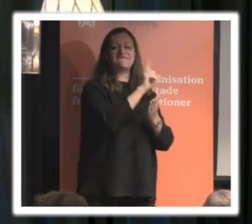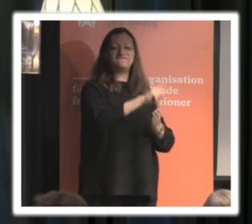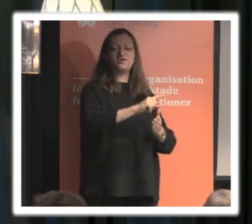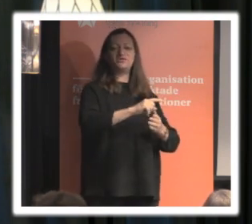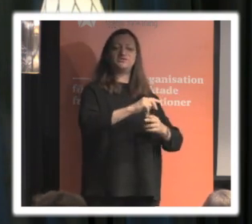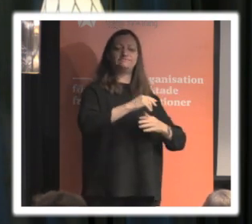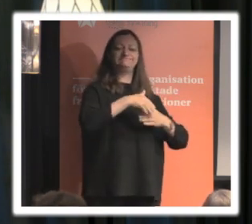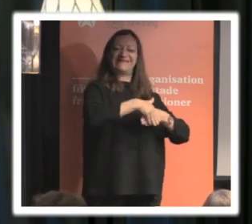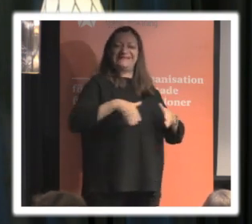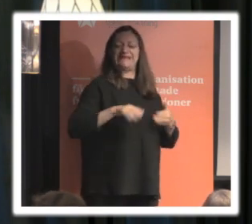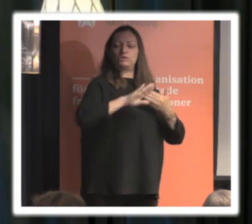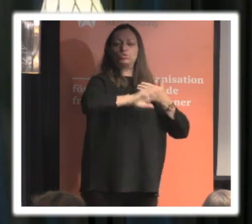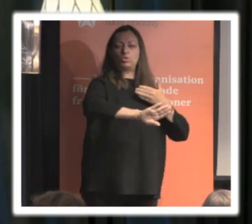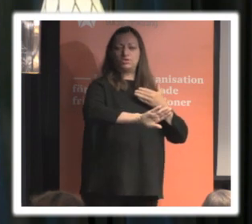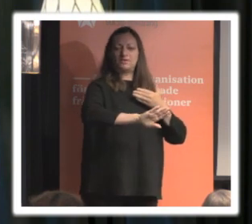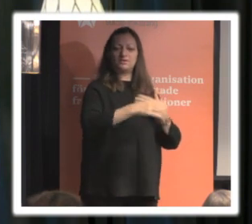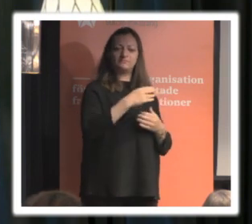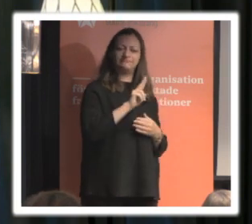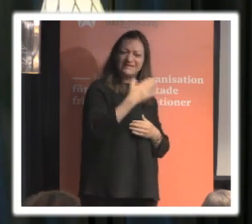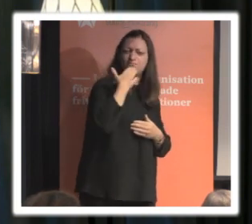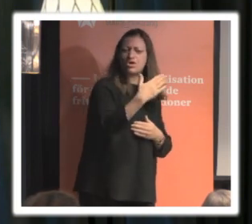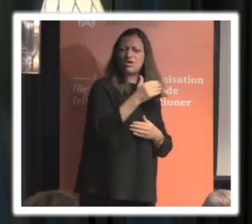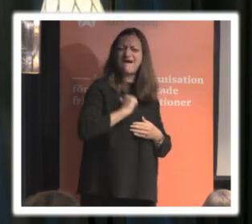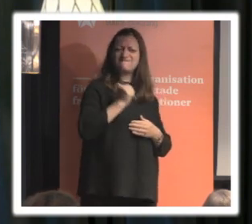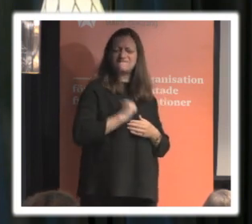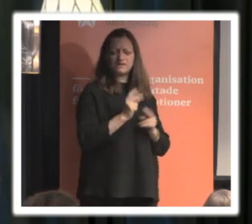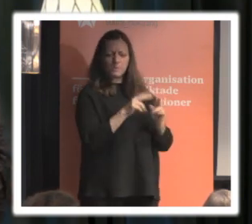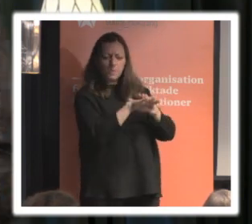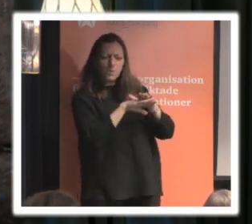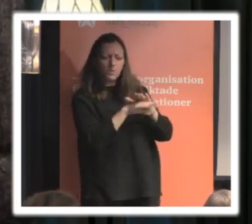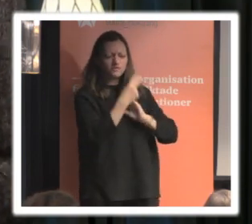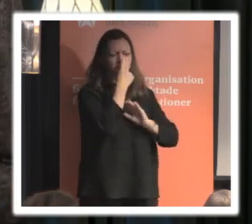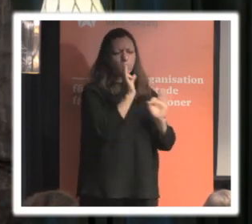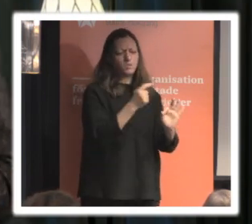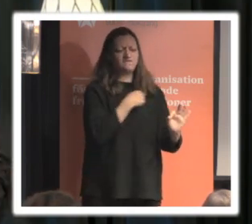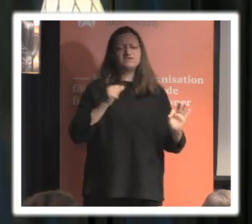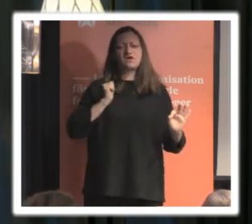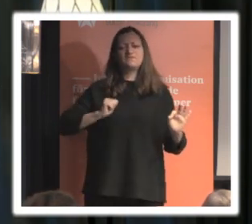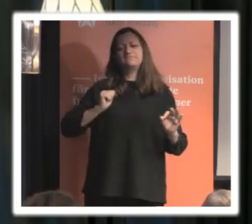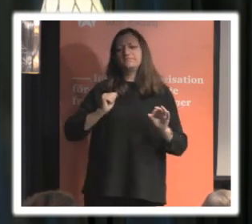grund att stå på för att fundera igenom hur ska jag hantera det här IT-systemet